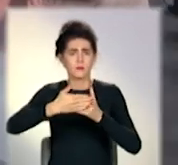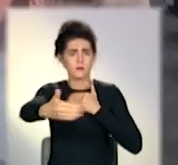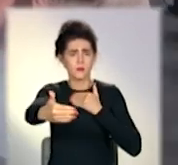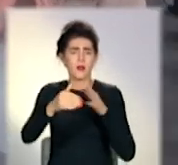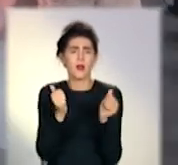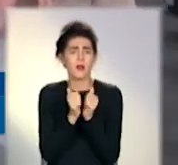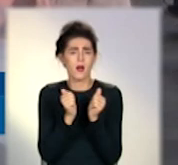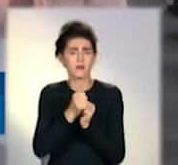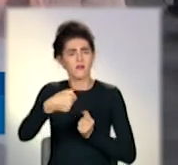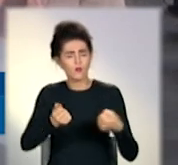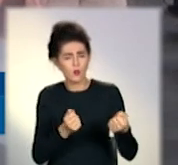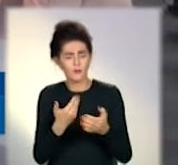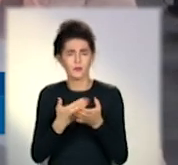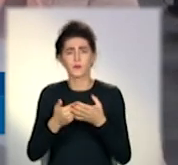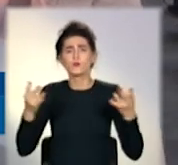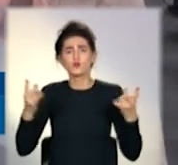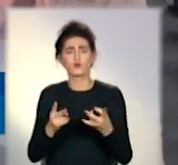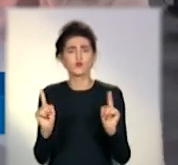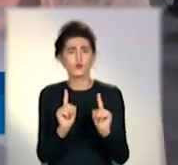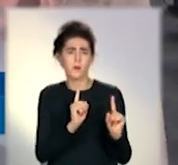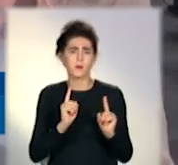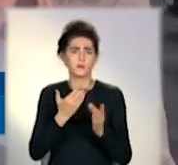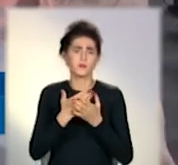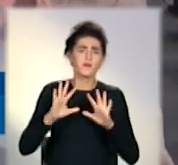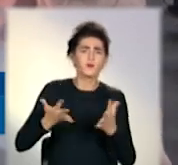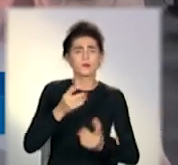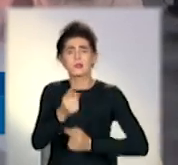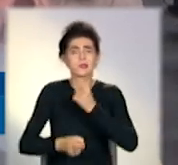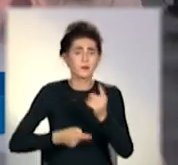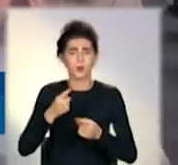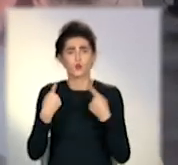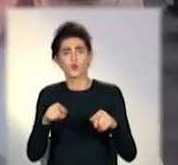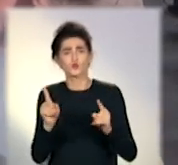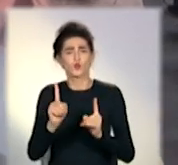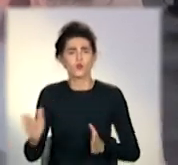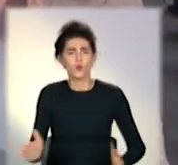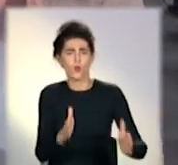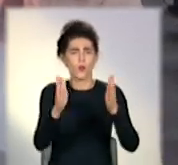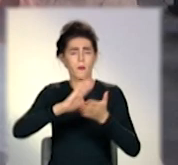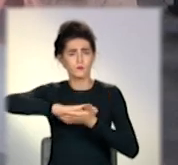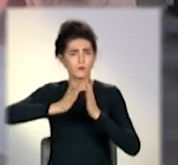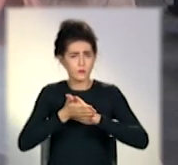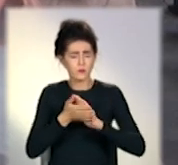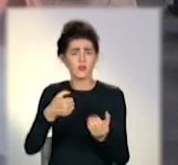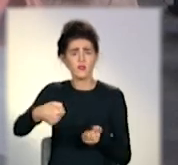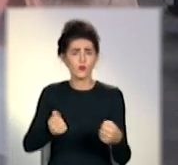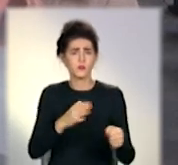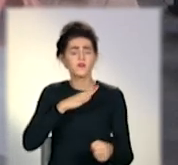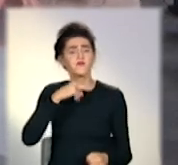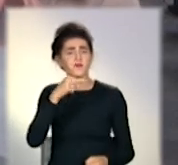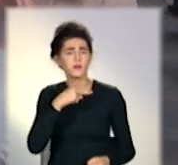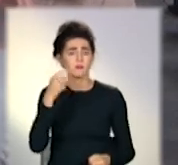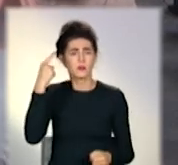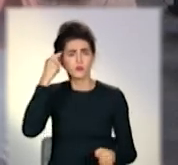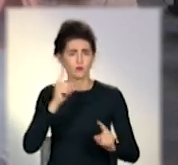засобами. Це необхідно для того, щоб в разі зміни будь-якої дорожньої обстановки водій вчасно зреагував та